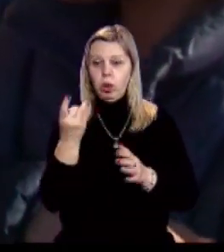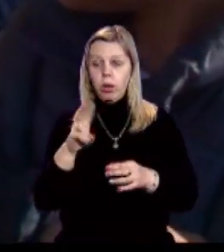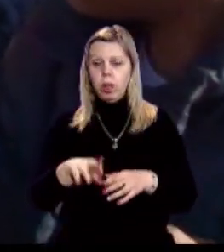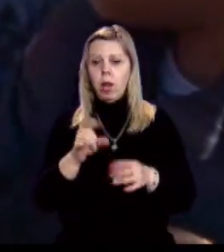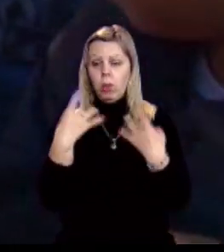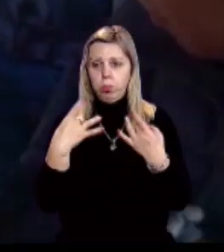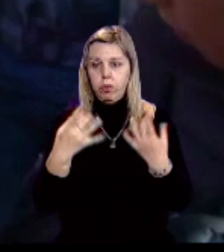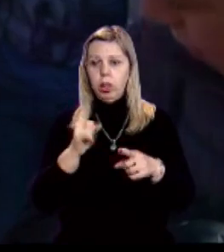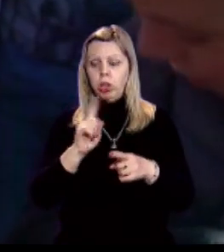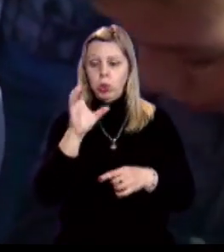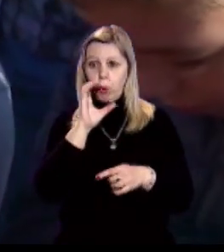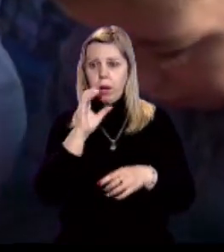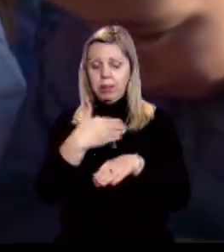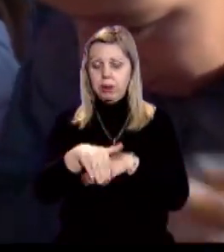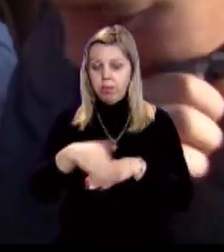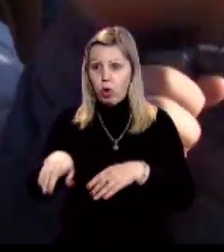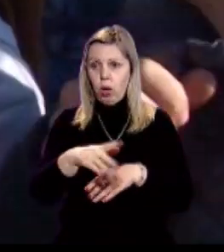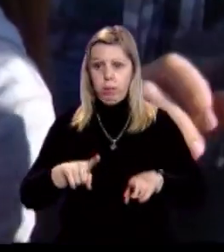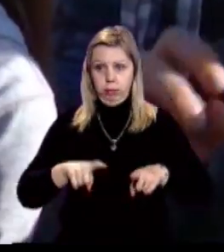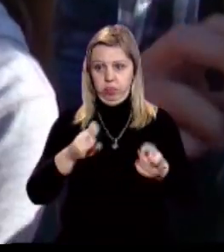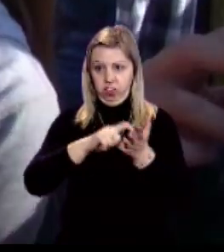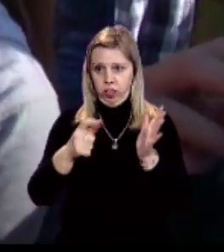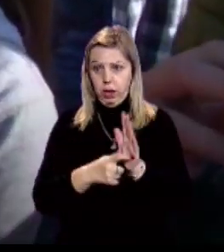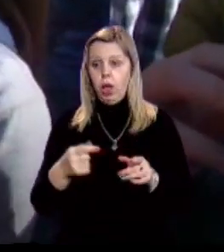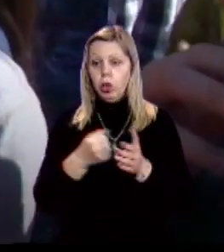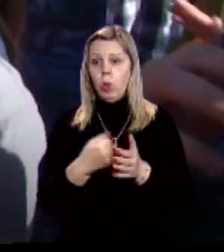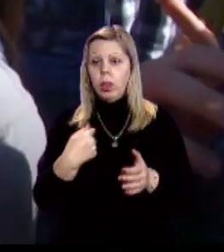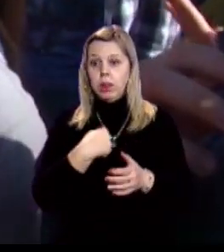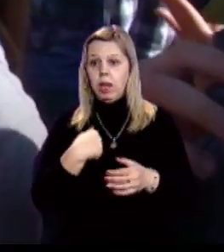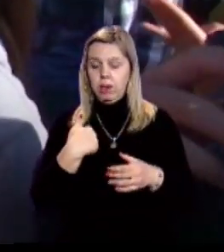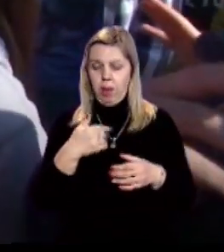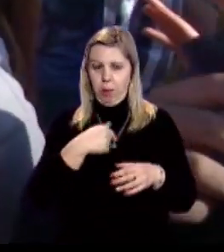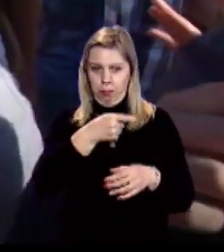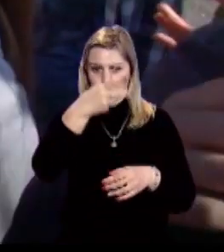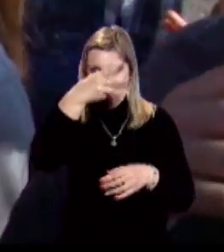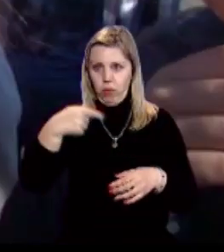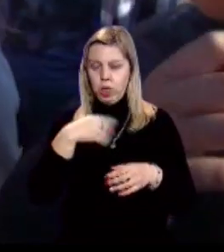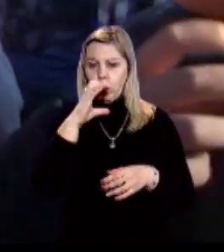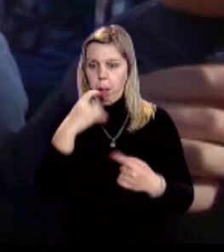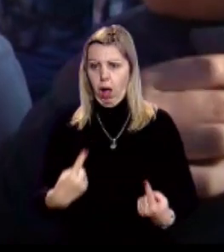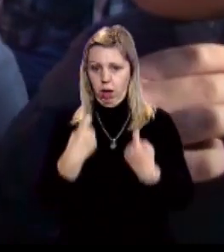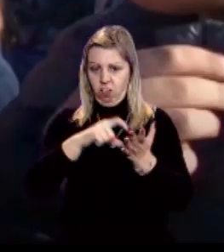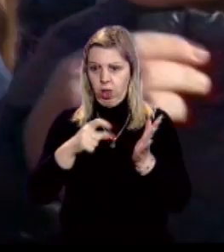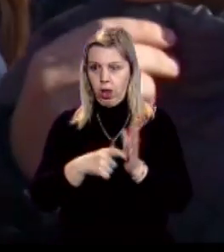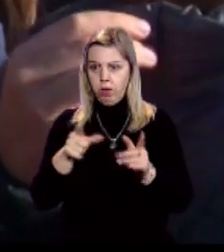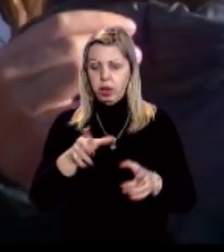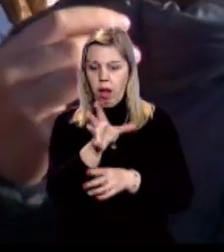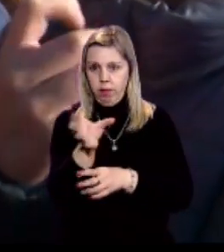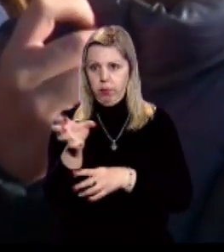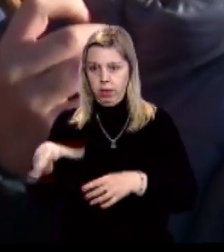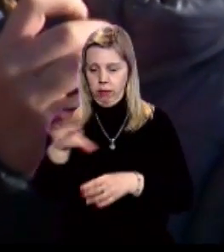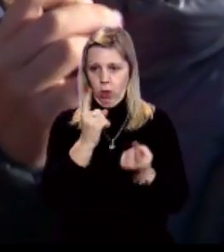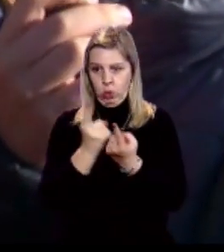Міськова розповідає, що собака з двору забіг до них у клас. До нас, ну, наш повар забігла за собакою, вона речала на наших